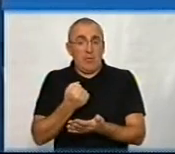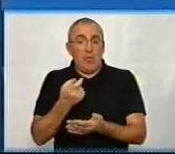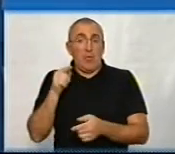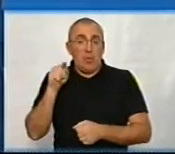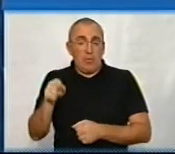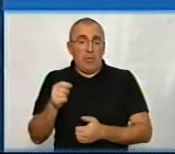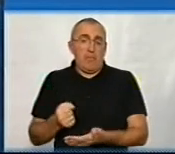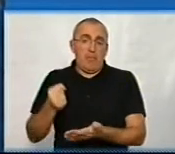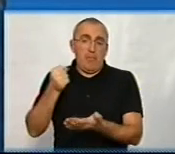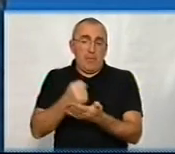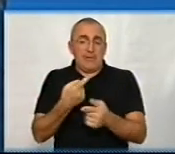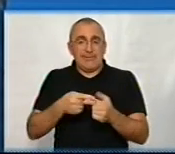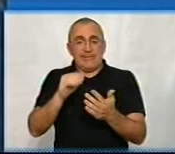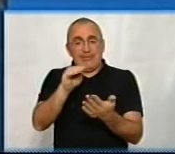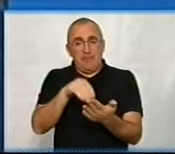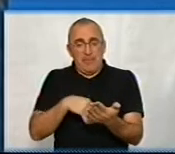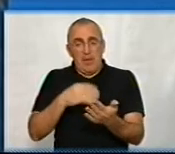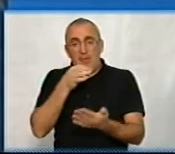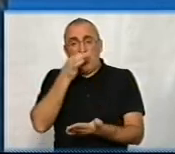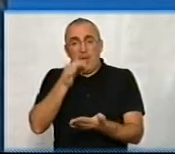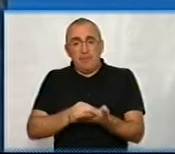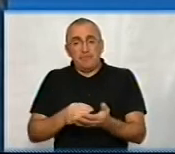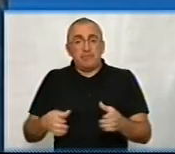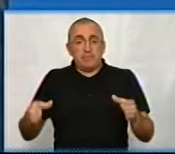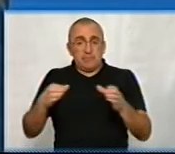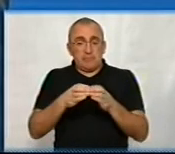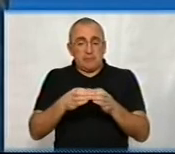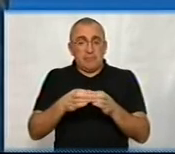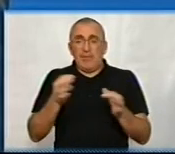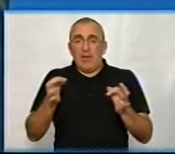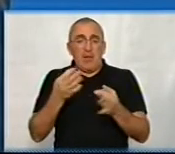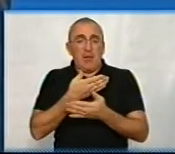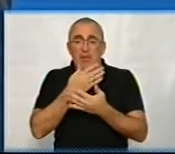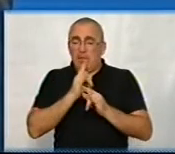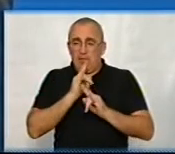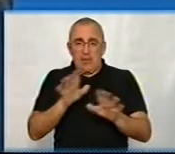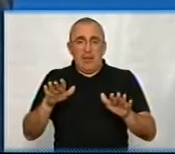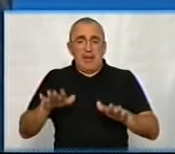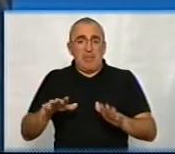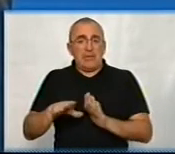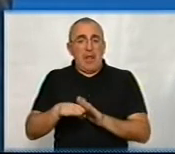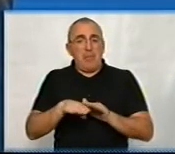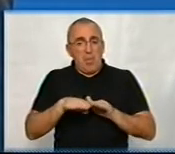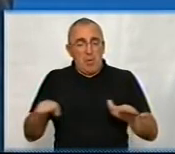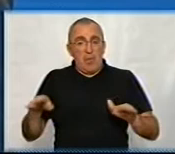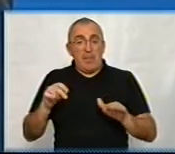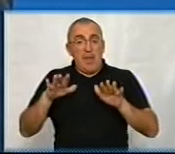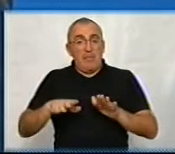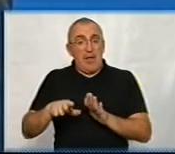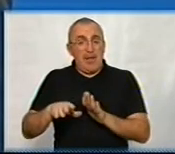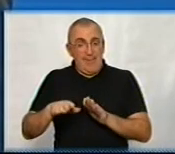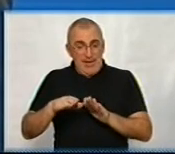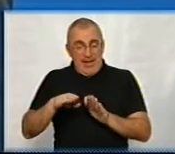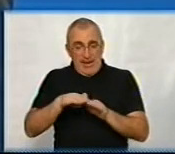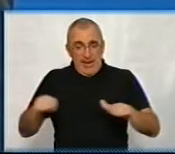і поставили в ці списки. Тобто відповідальності партійної, в принципі, ніякої не буде на місцевому рівні. Але на місцевому рівні, в